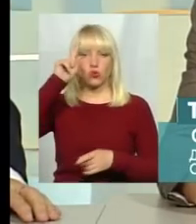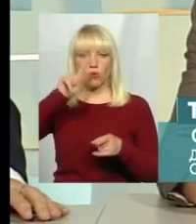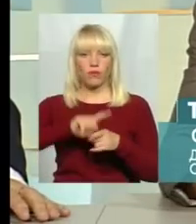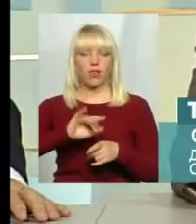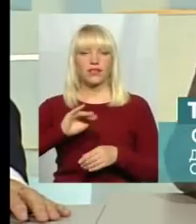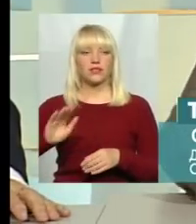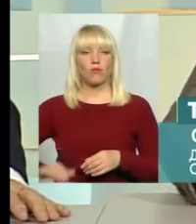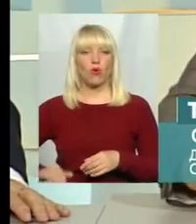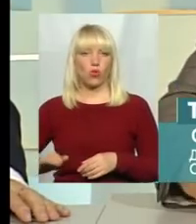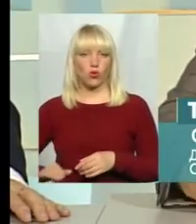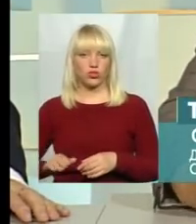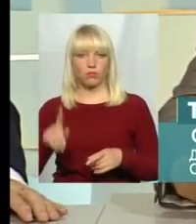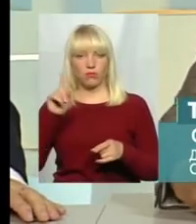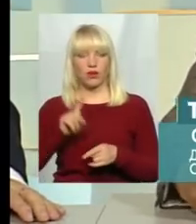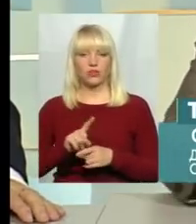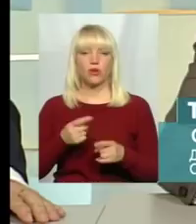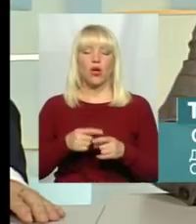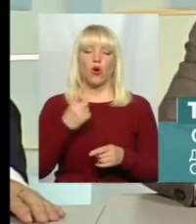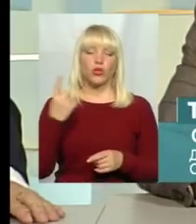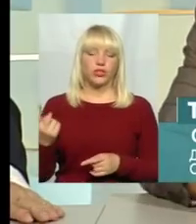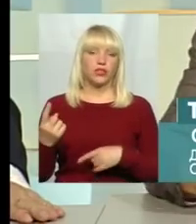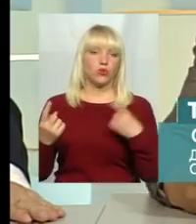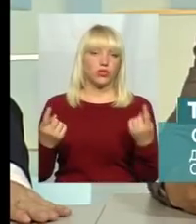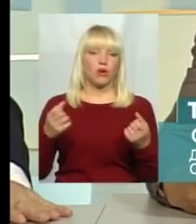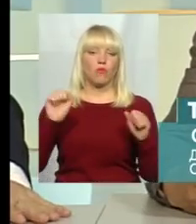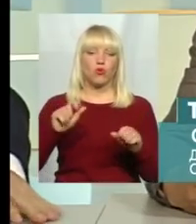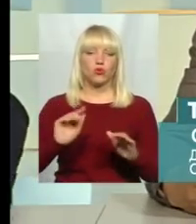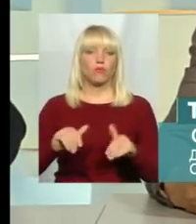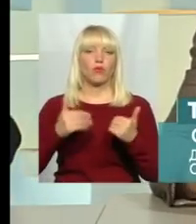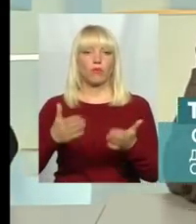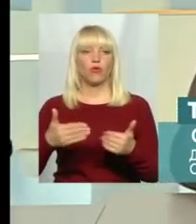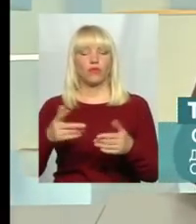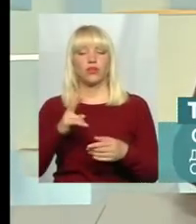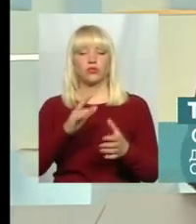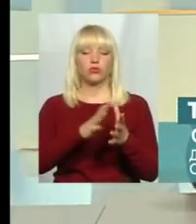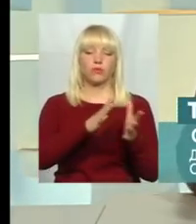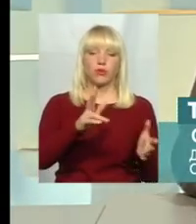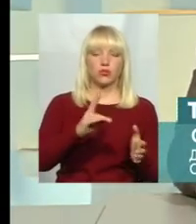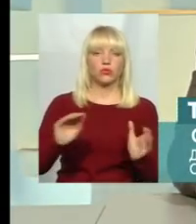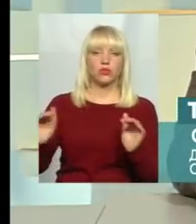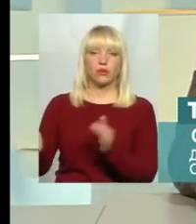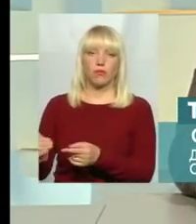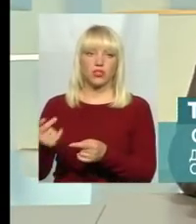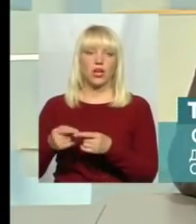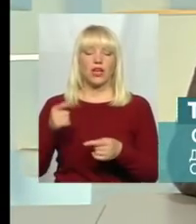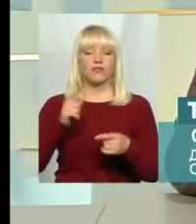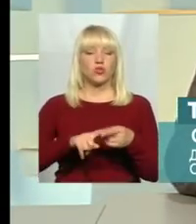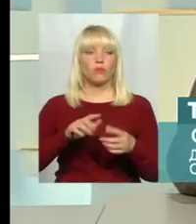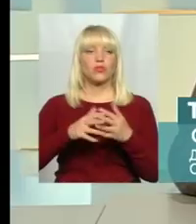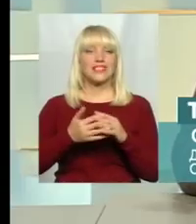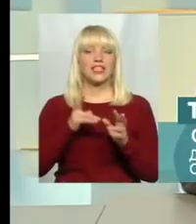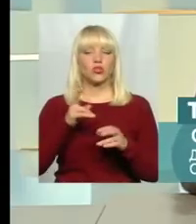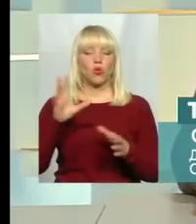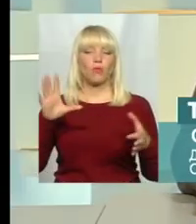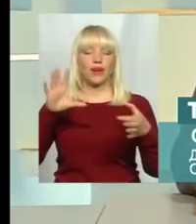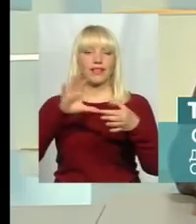запропонувати. Хтось може трошки більше, хтось менше. Але обоє пропонують один одному. І в цьому селі, яке приєднається